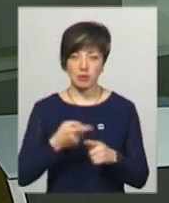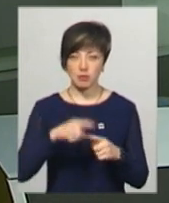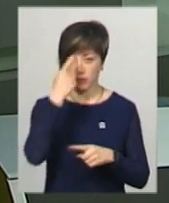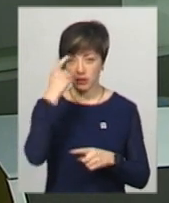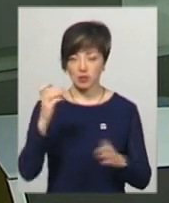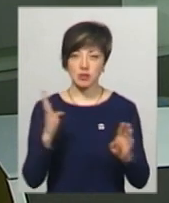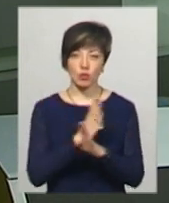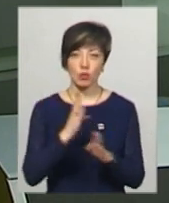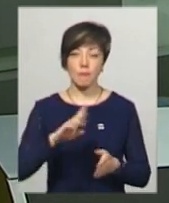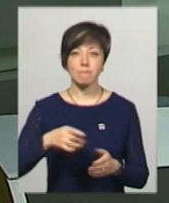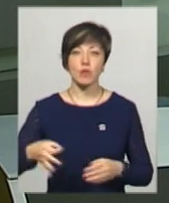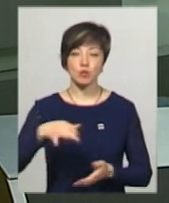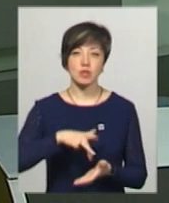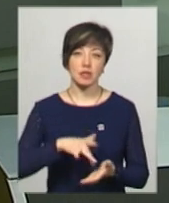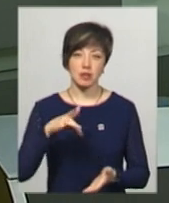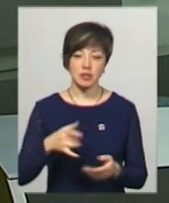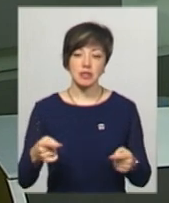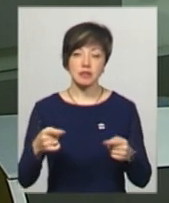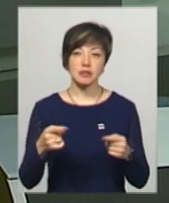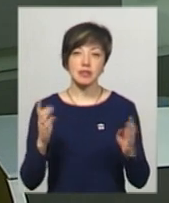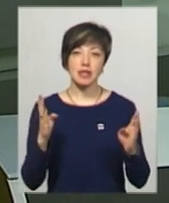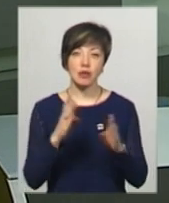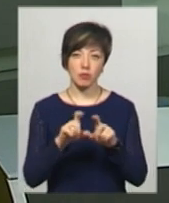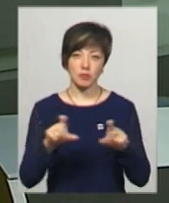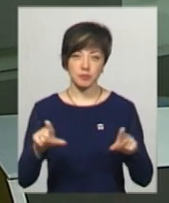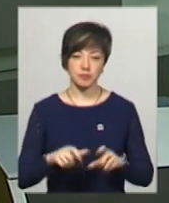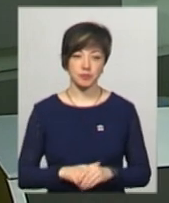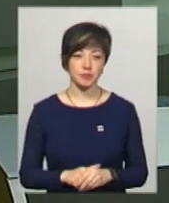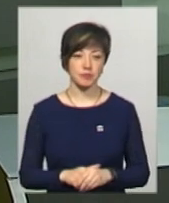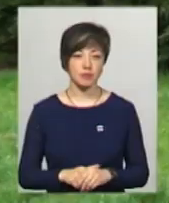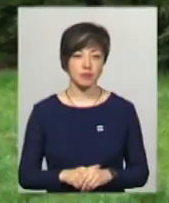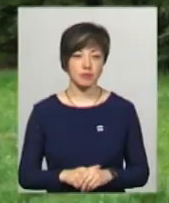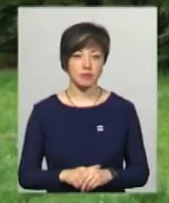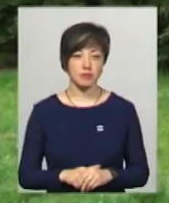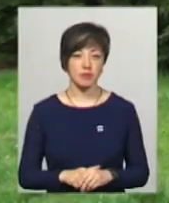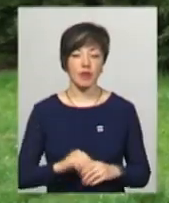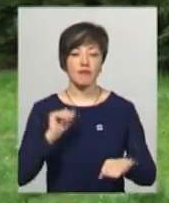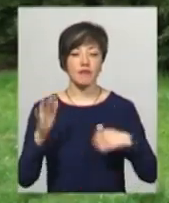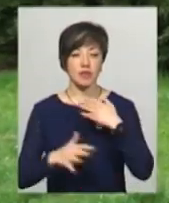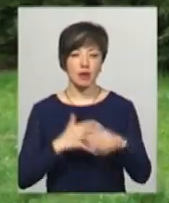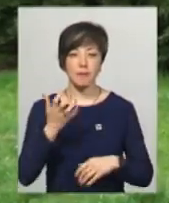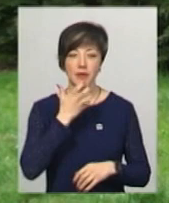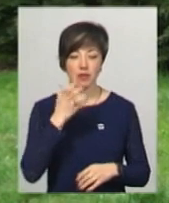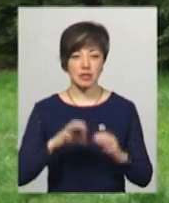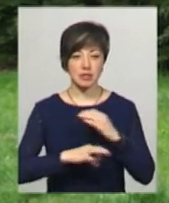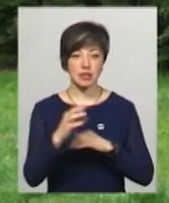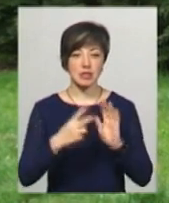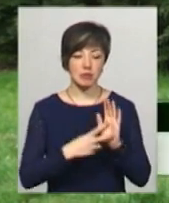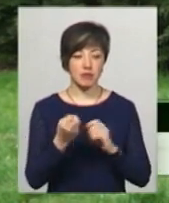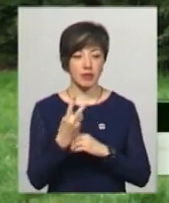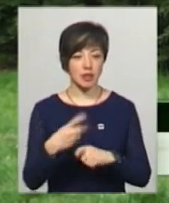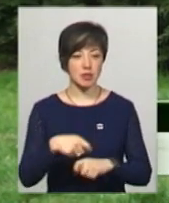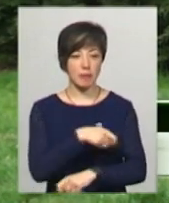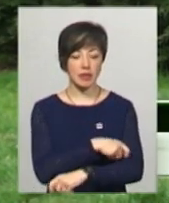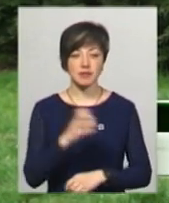повідомила синоптик Хмельницького обласного центру з гідрометеорології Юлія Грабар. Вітер південно-східний – 7-12 метрів